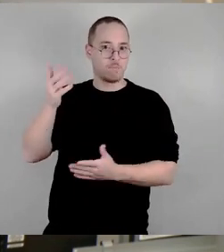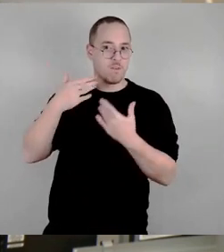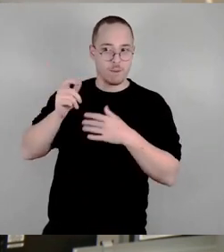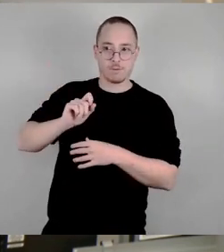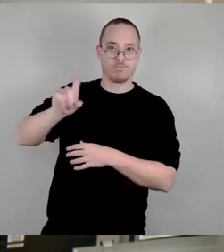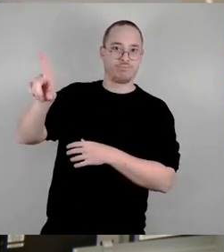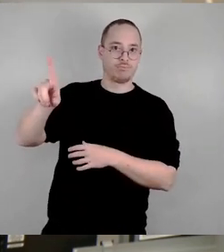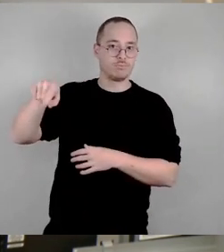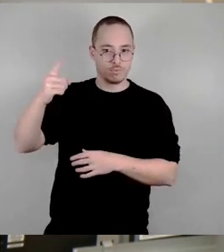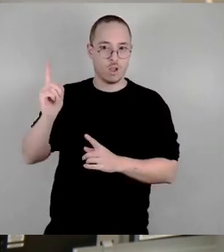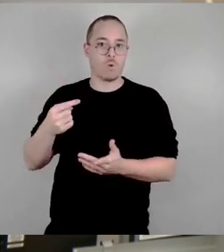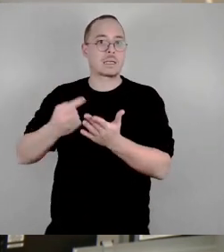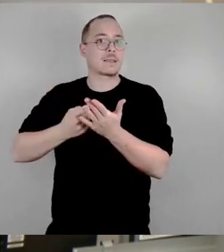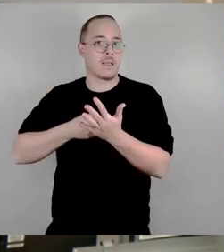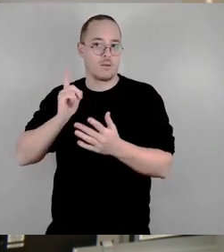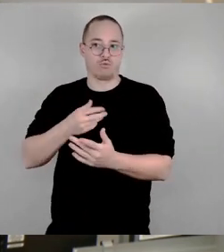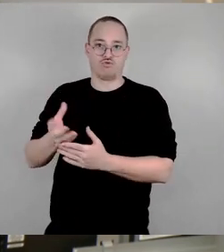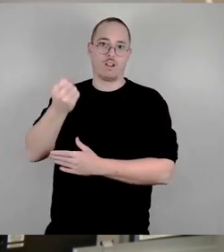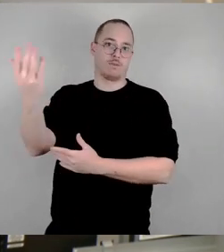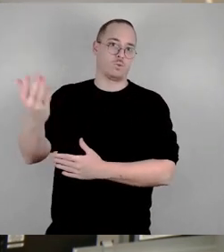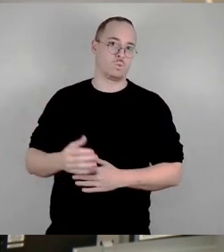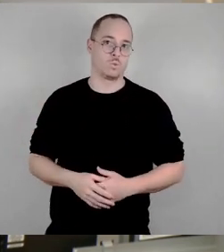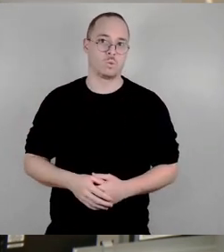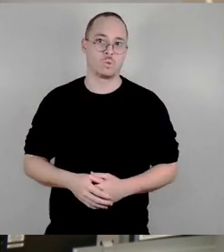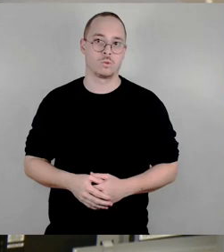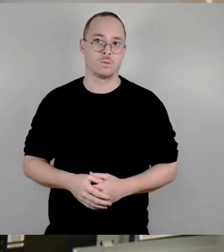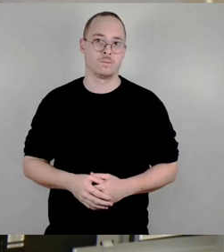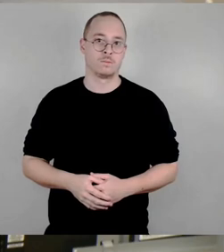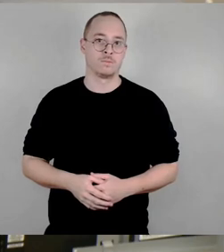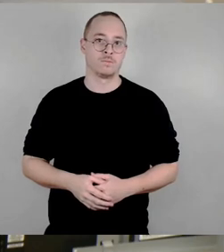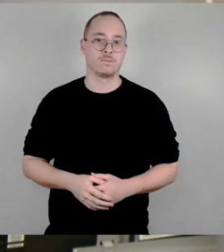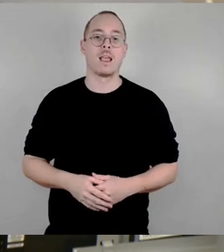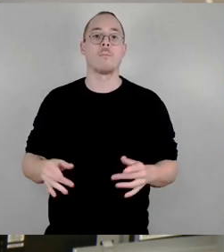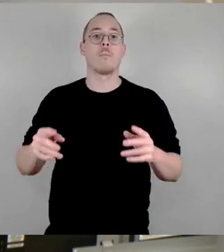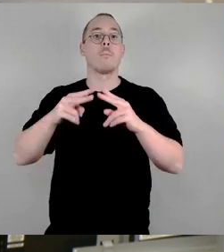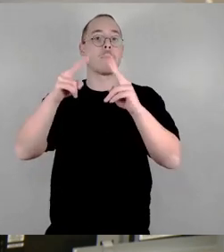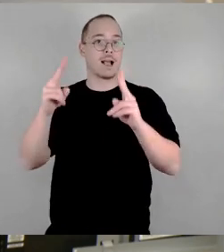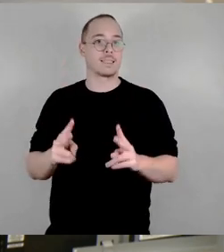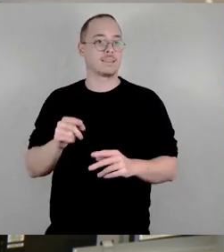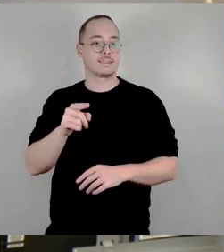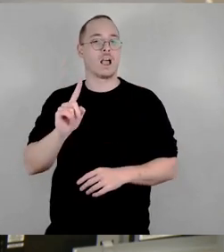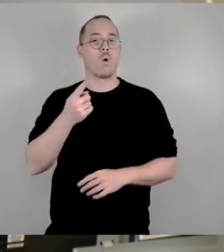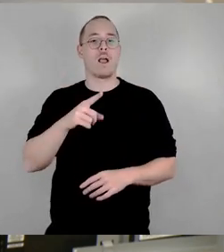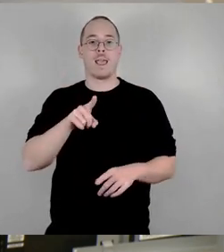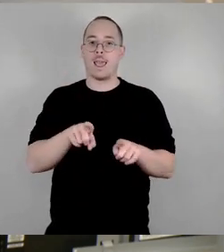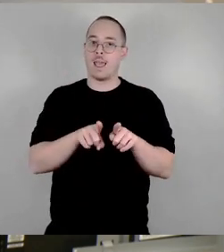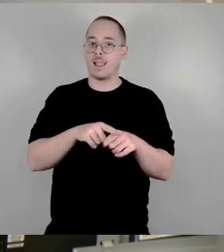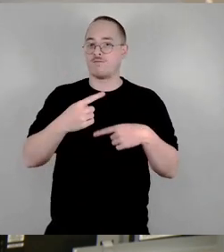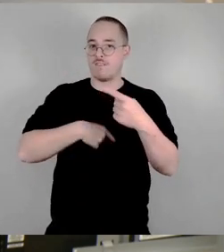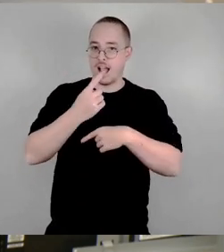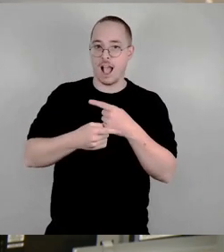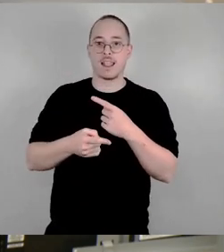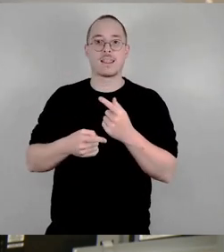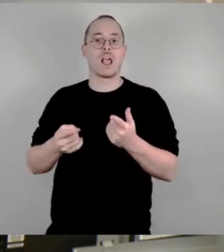ja auch Kriterien erfüllen. Genau das ähnliche Verfahren gibt es in Paris und ein ähnliches Verfahren gibt es auch in London. Das heißt, es gibt auch